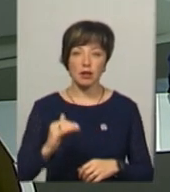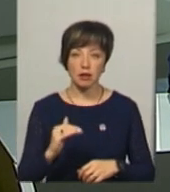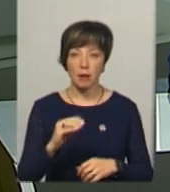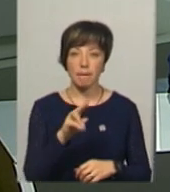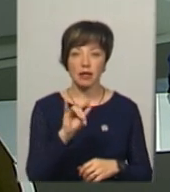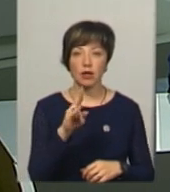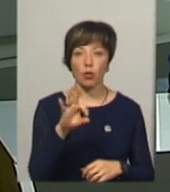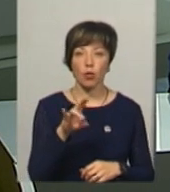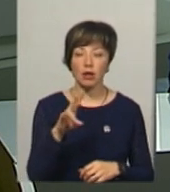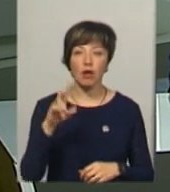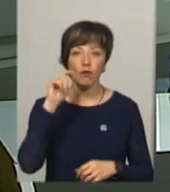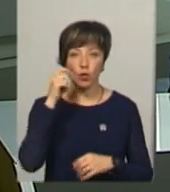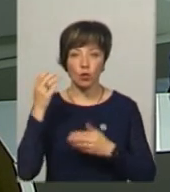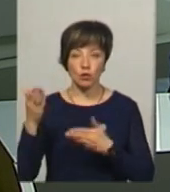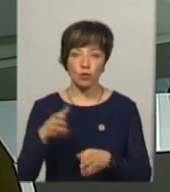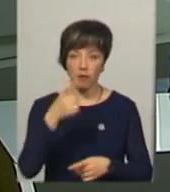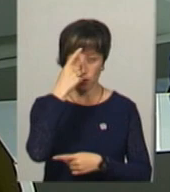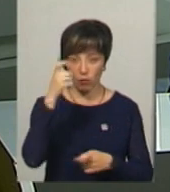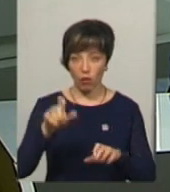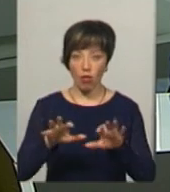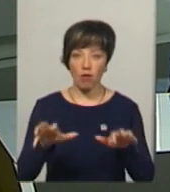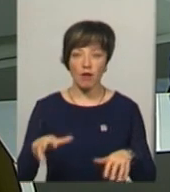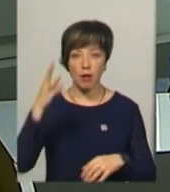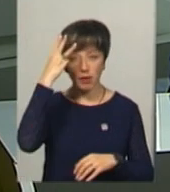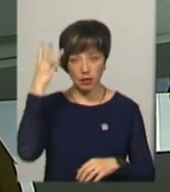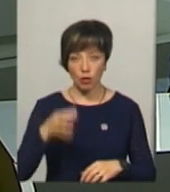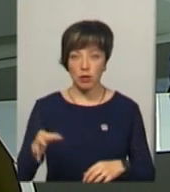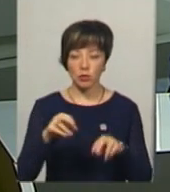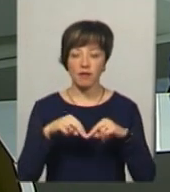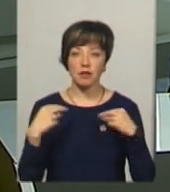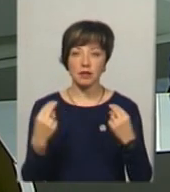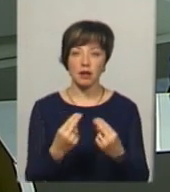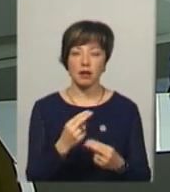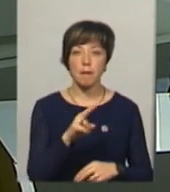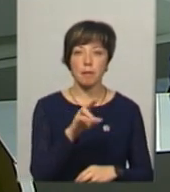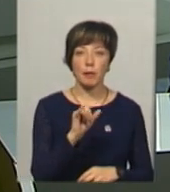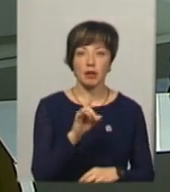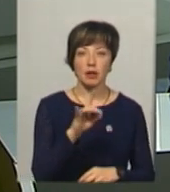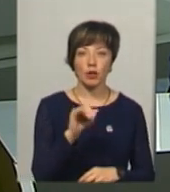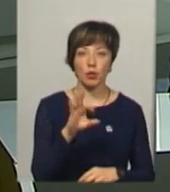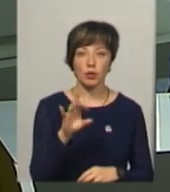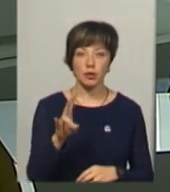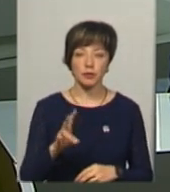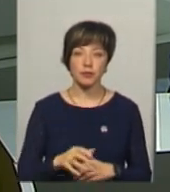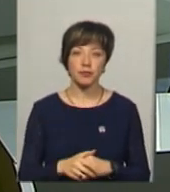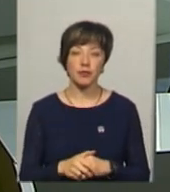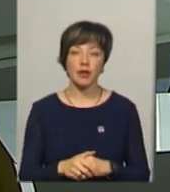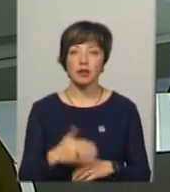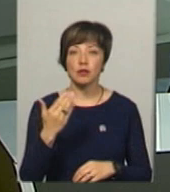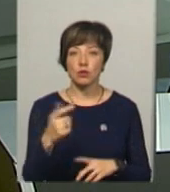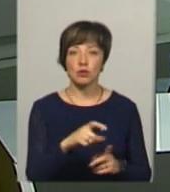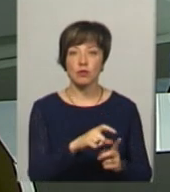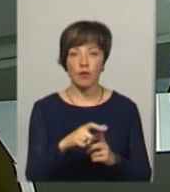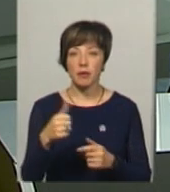панкретіону в Луцьку. Про це повідомив голова Хмельницької обласної федерації греплінгу та панкретіону Геннадій Домбровський. За його